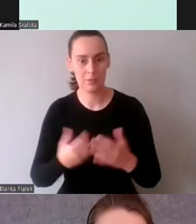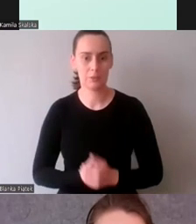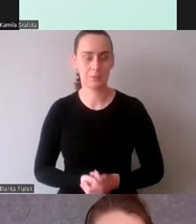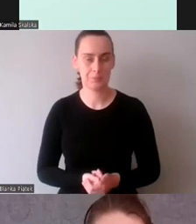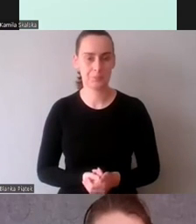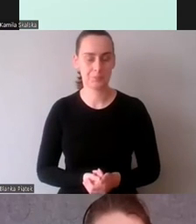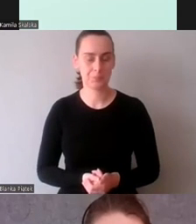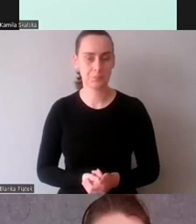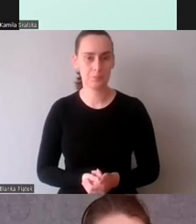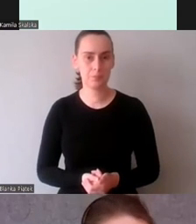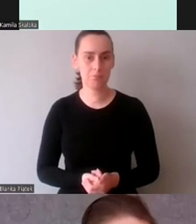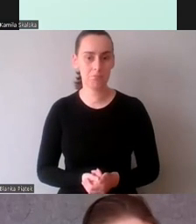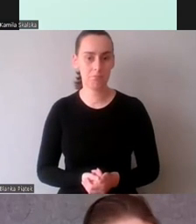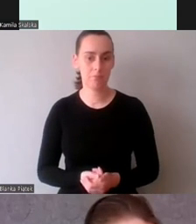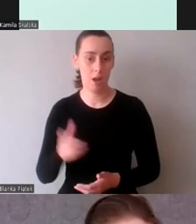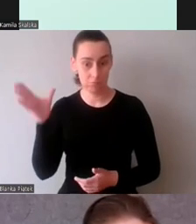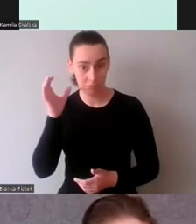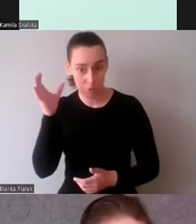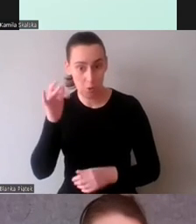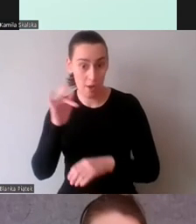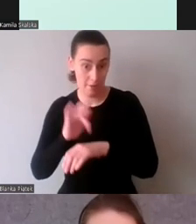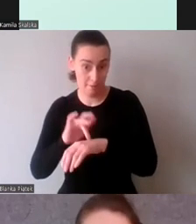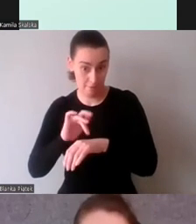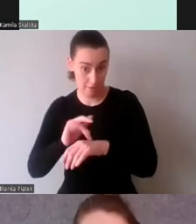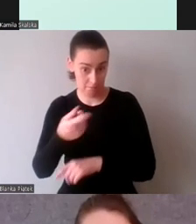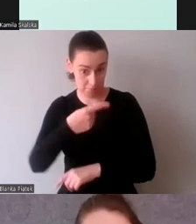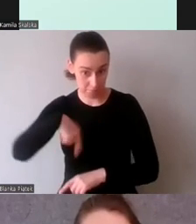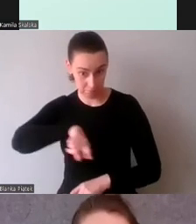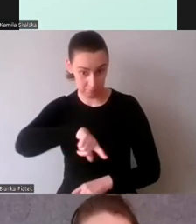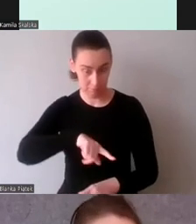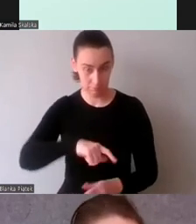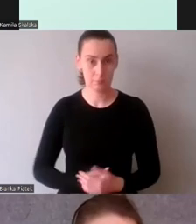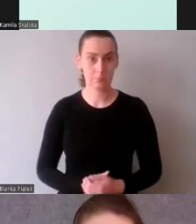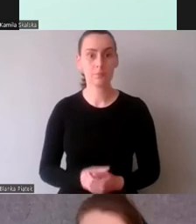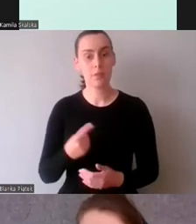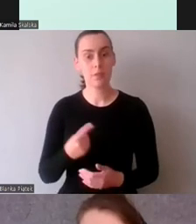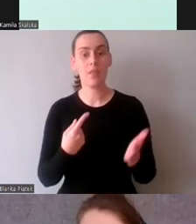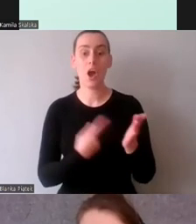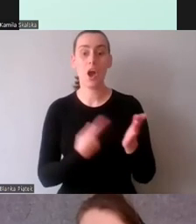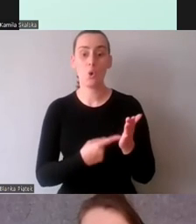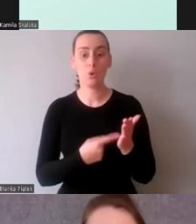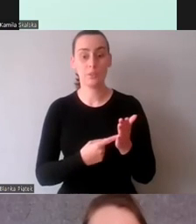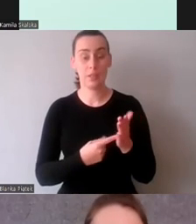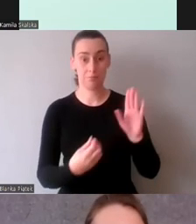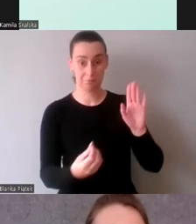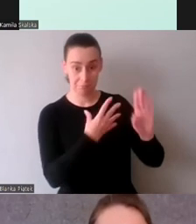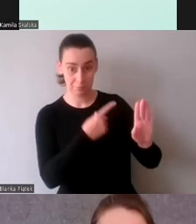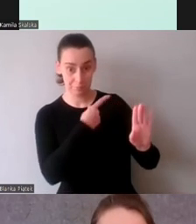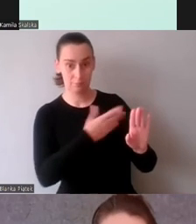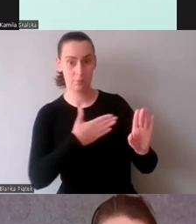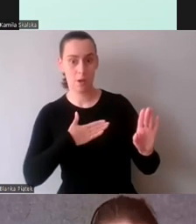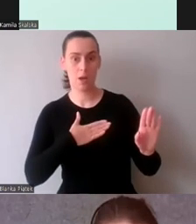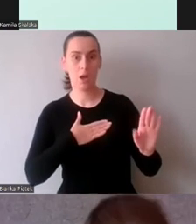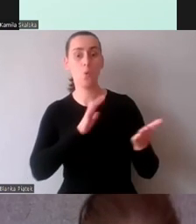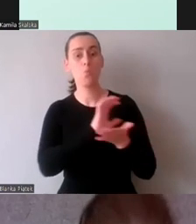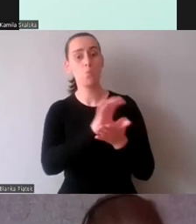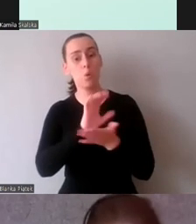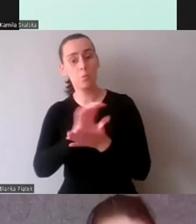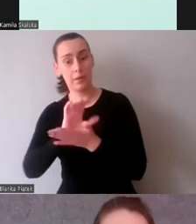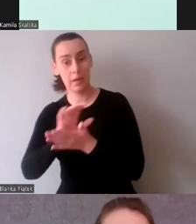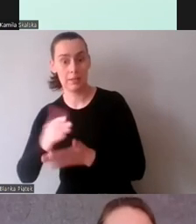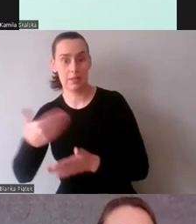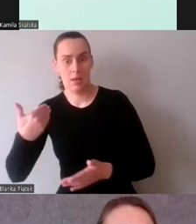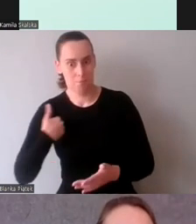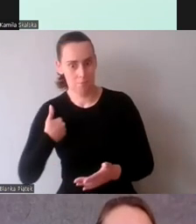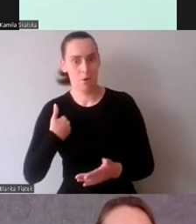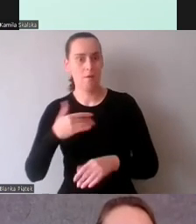tych wyników, a na ostatnim slajdzie wyświetlę publikacje, które są efektem tego